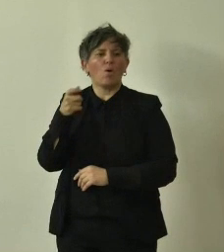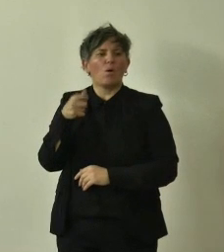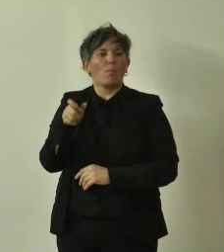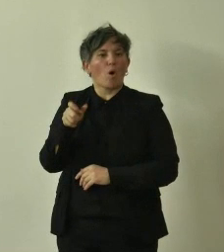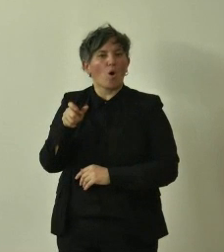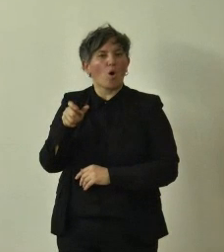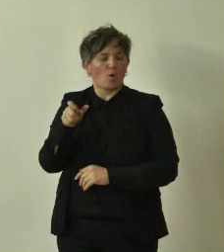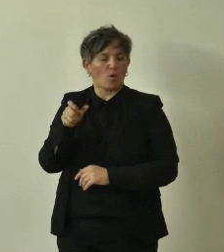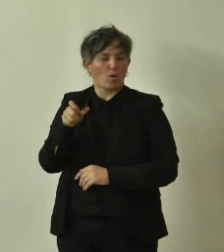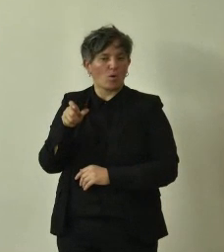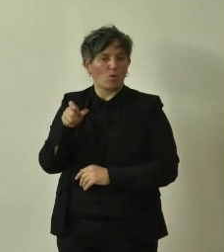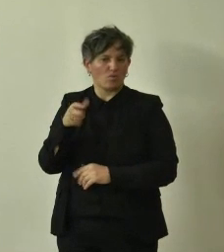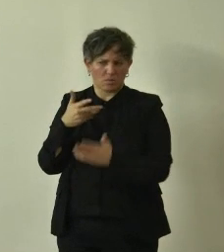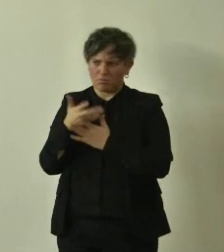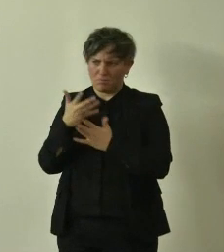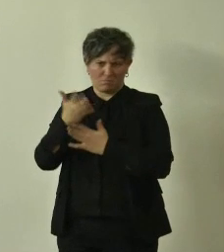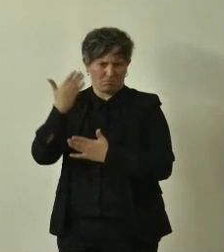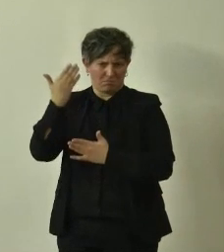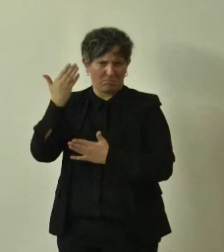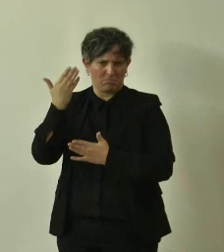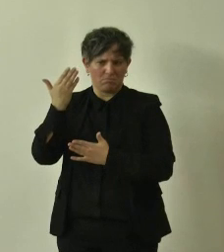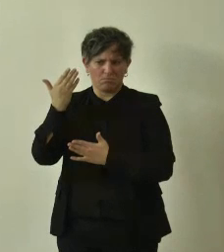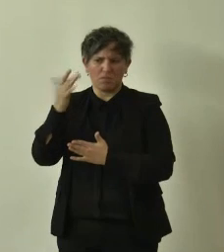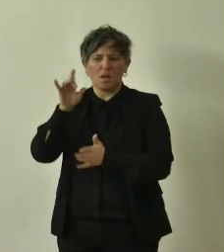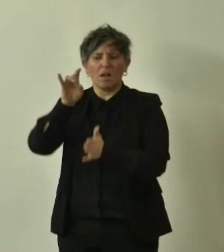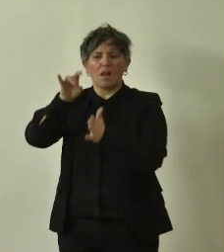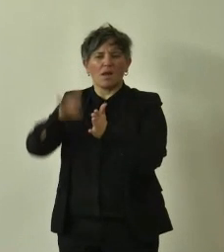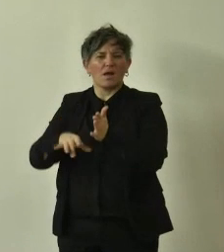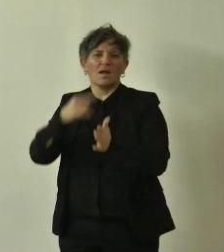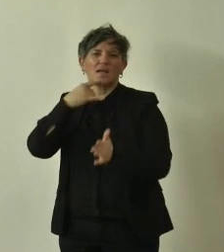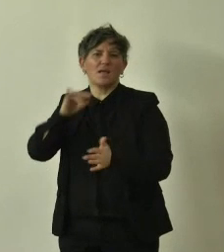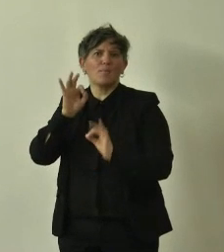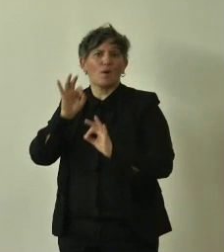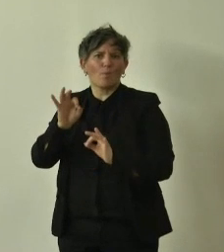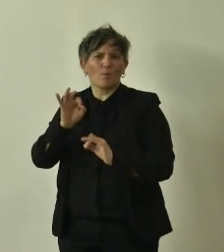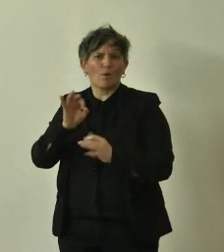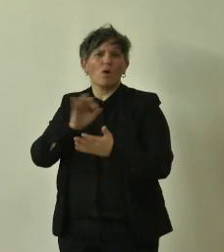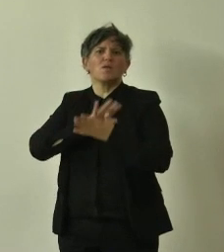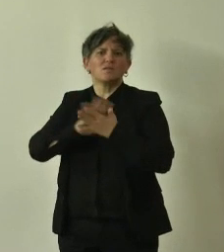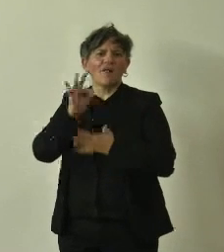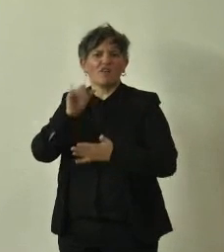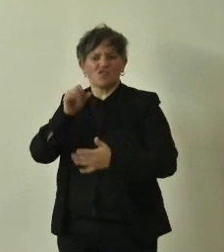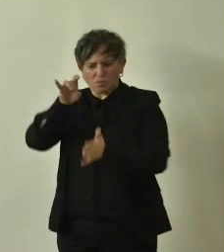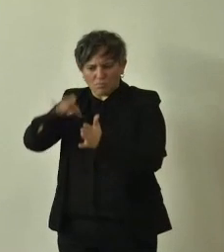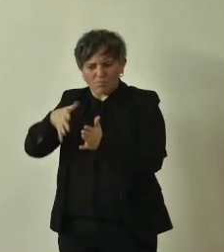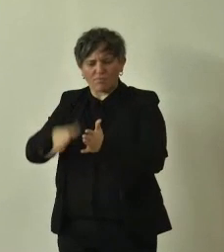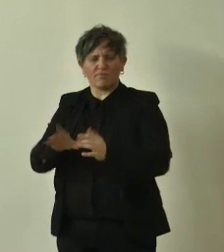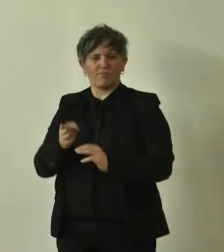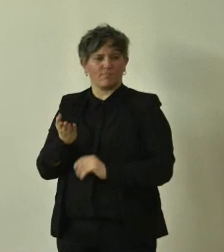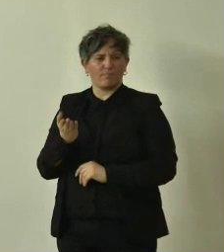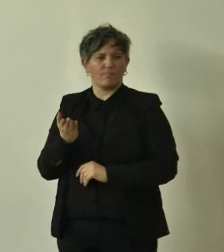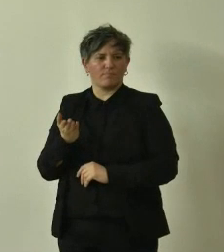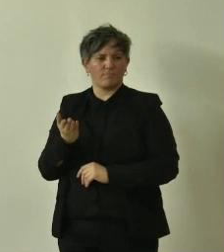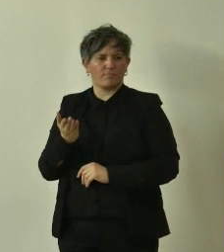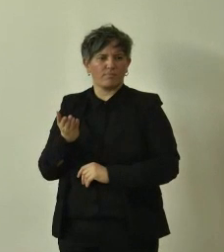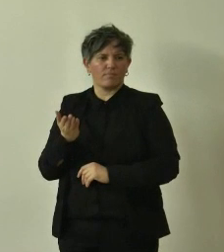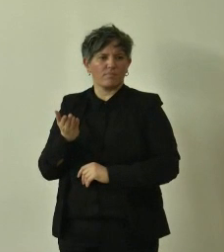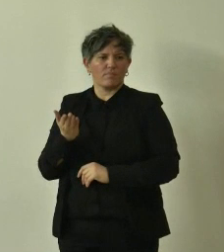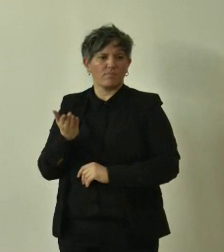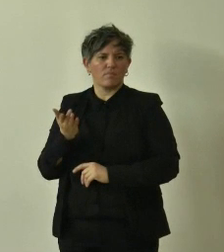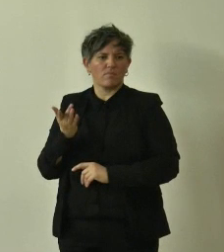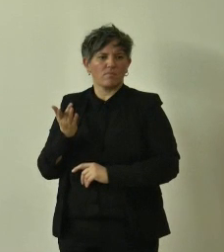narra che sia stato piantato dal santo in persona e quindi l'albero dovrebbe essere